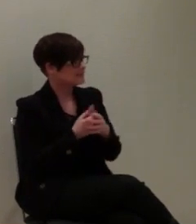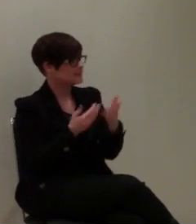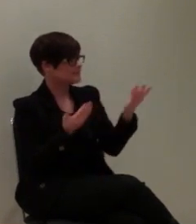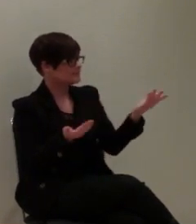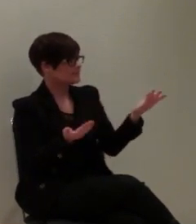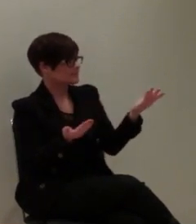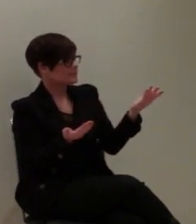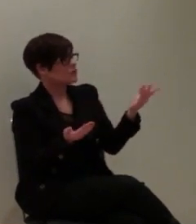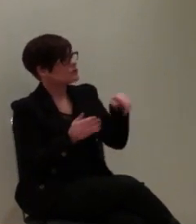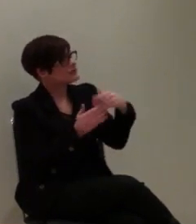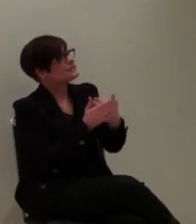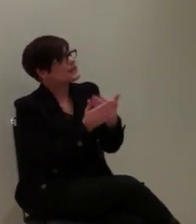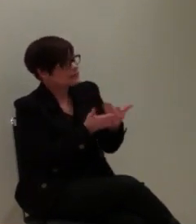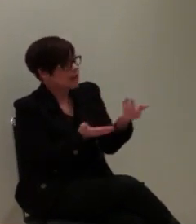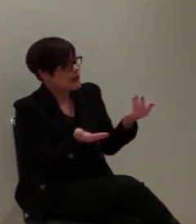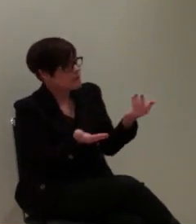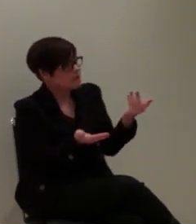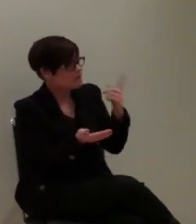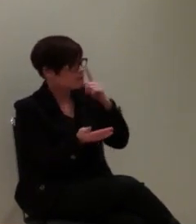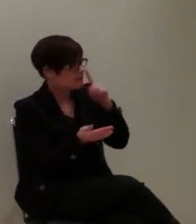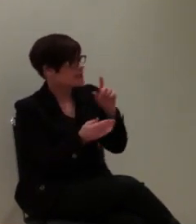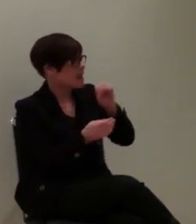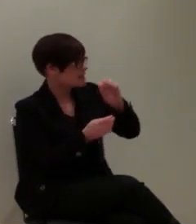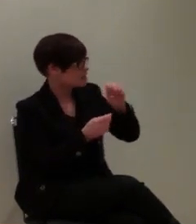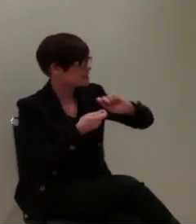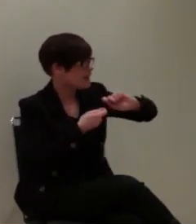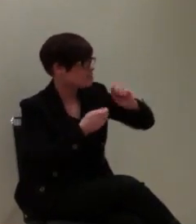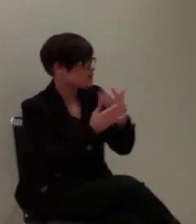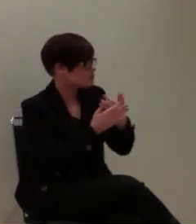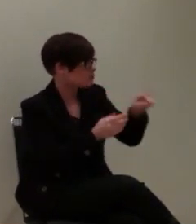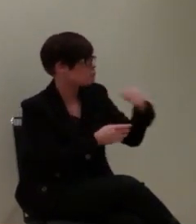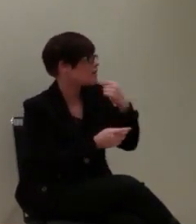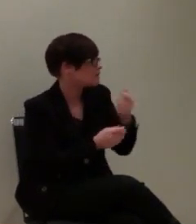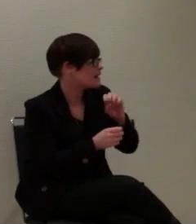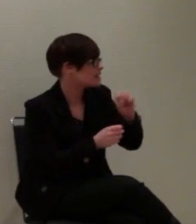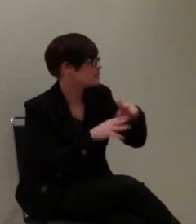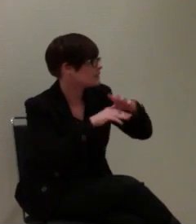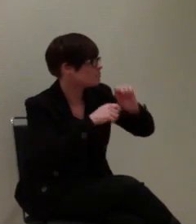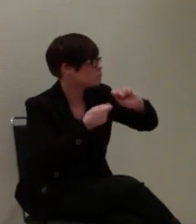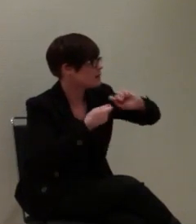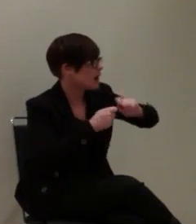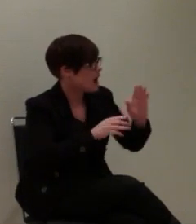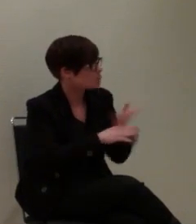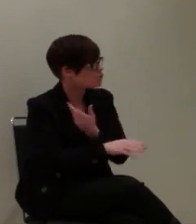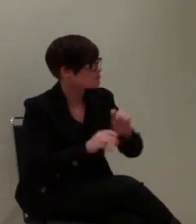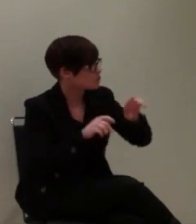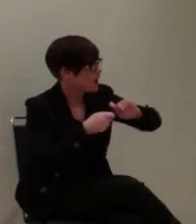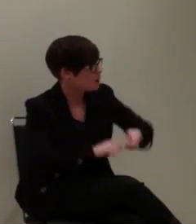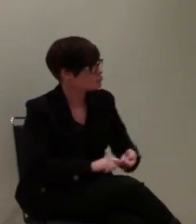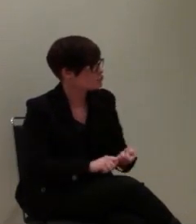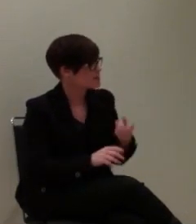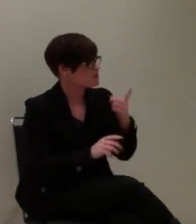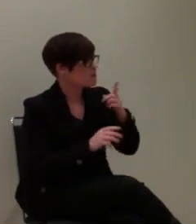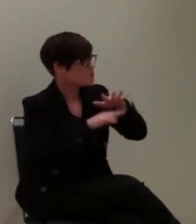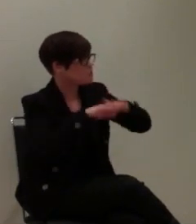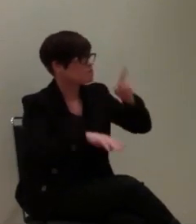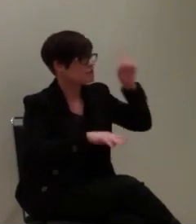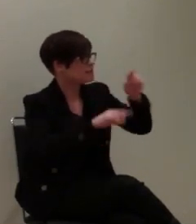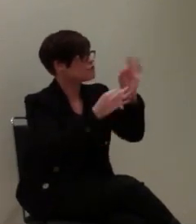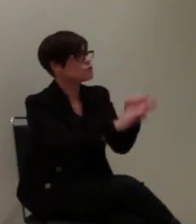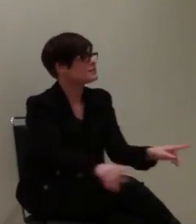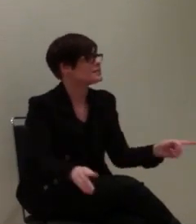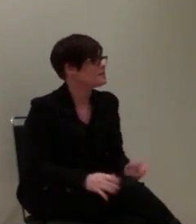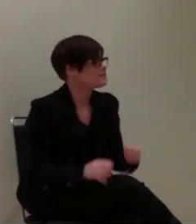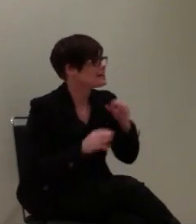Und deswegen wird die SMS, wenn sie die abschalten, wird das Mobilfunknetzwerk nicht mehr funktionieren, weil sie eben eine